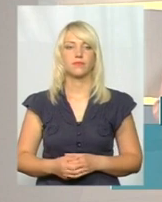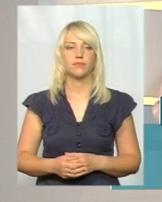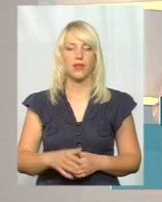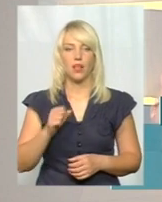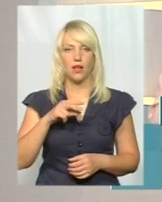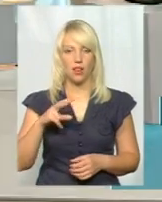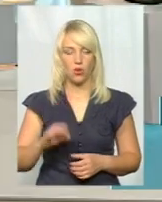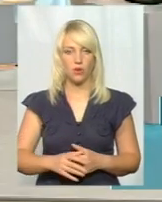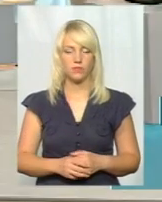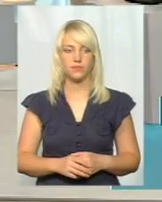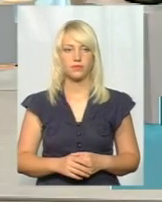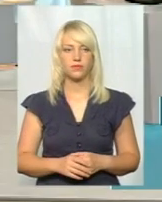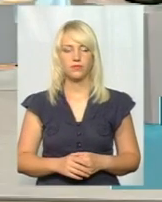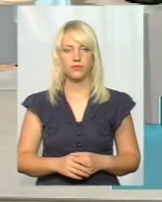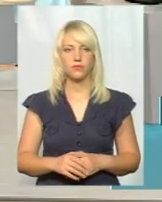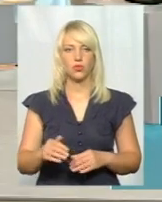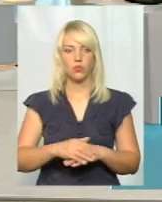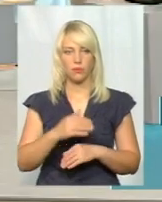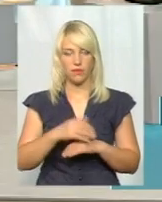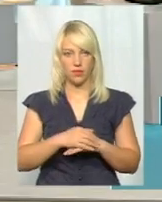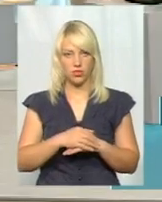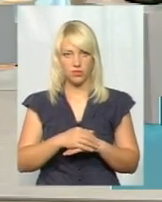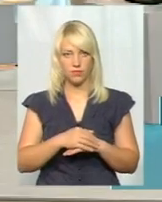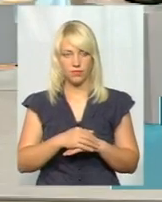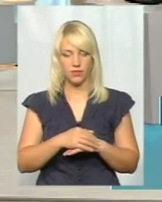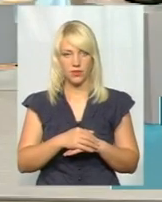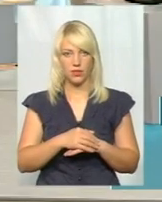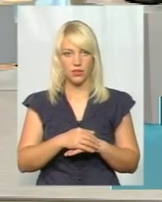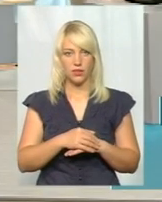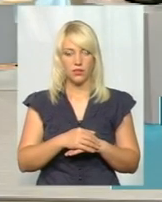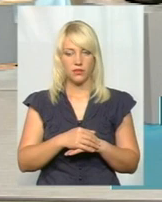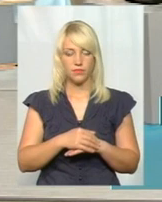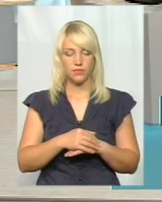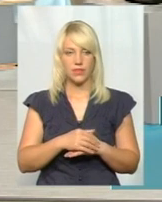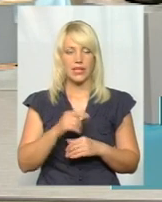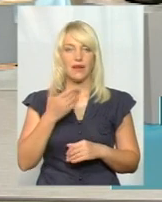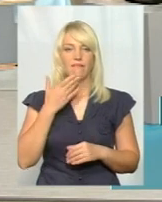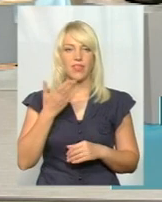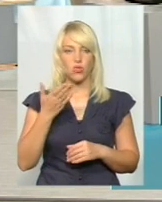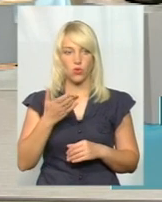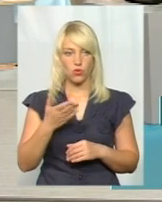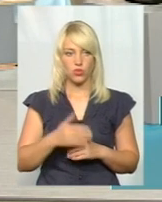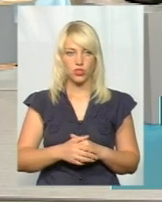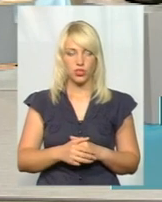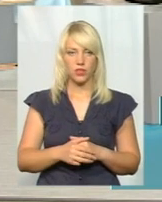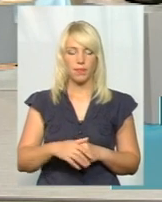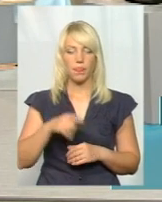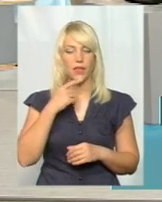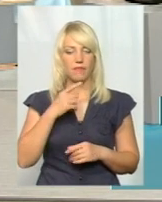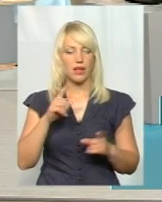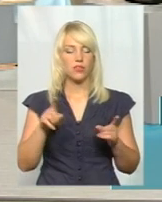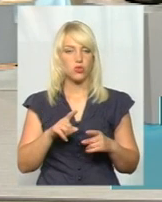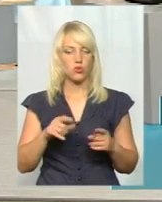Алло. Здравствуйте, слухаємо. Добрий вечір. Ось тут ведучий, руководитель транспорта, говорить, що